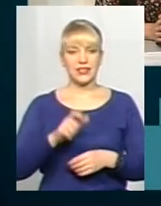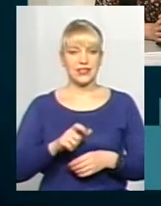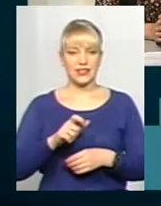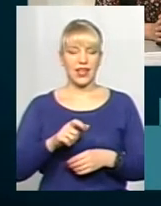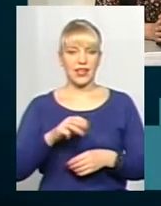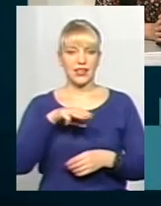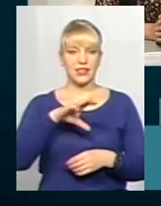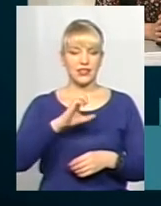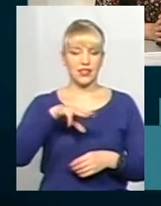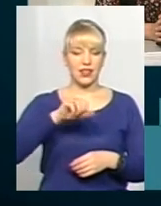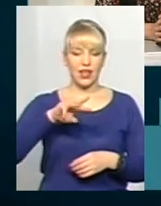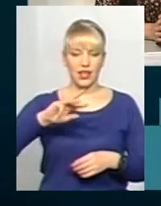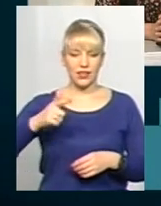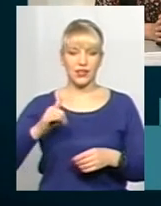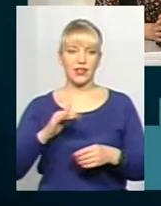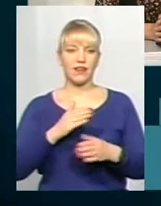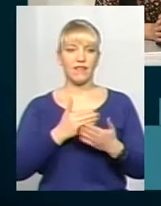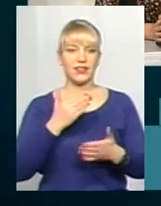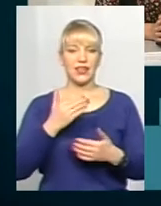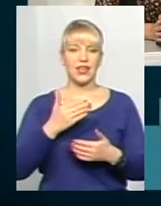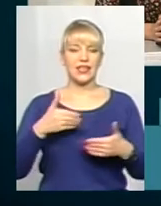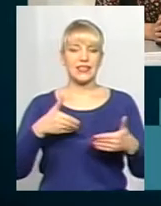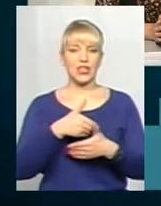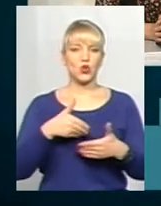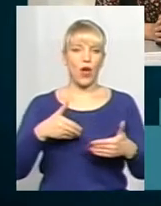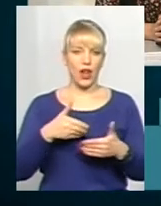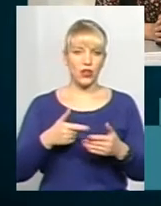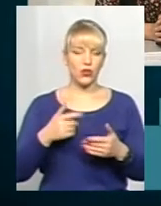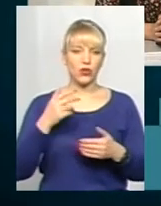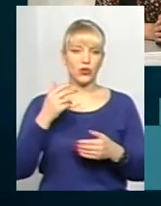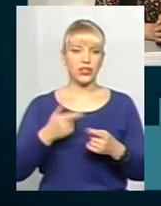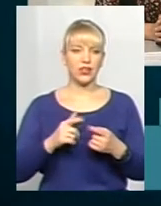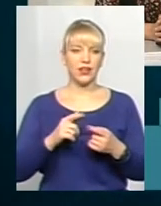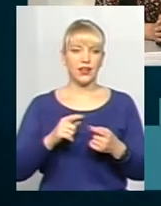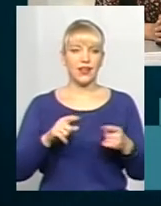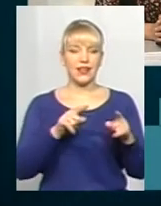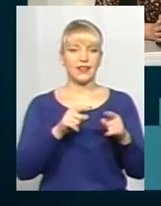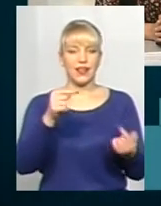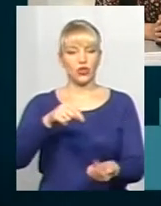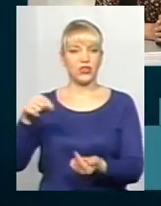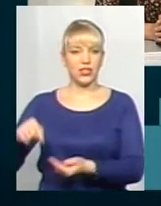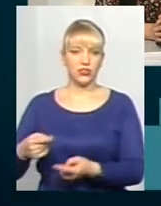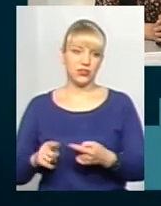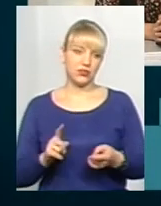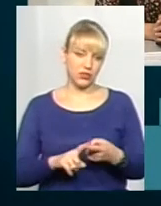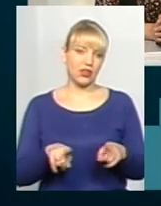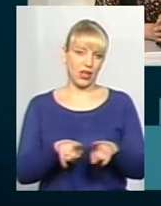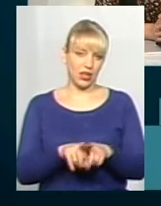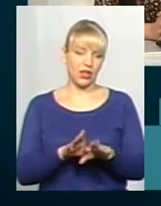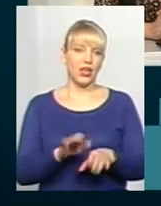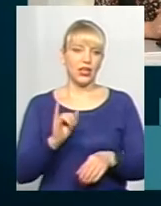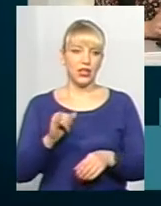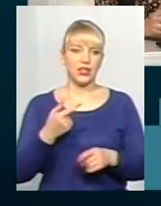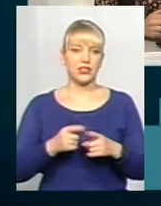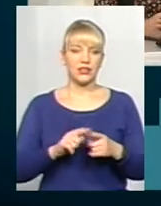від сексуальної ідентичності, наприклад. От це таке найзагальніше визначення, що таке гендерна рівність. І ця гендерна